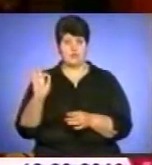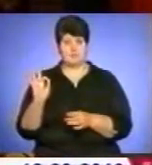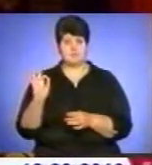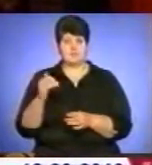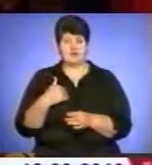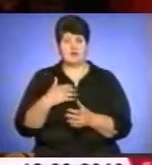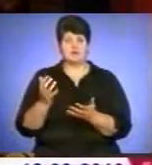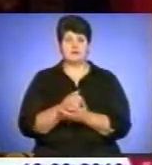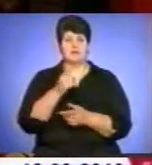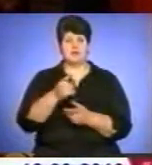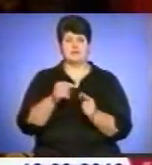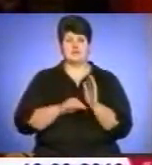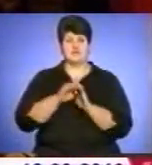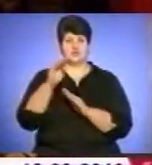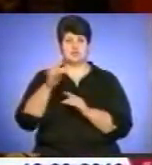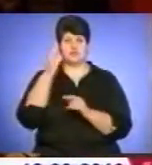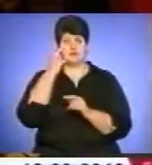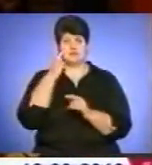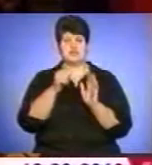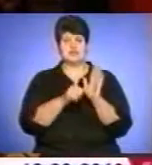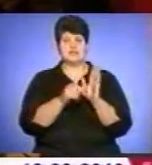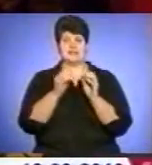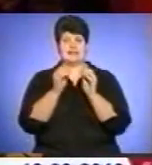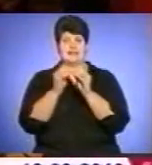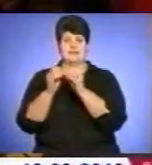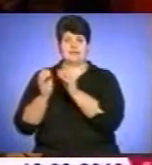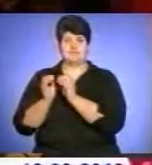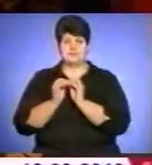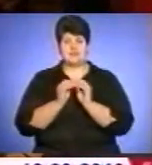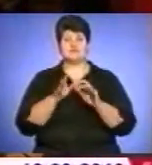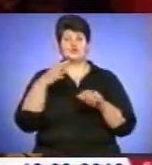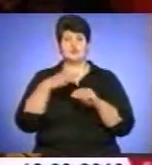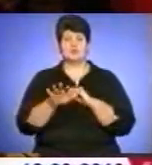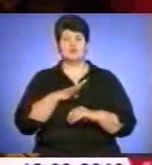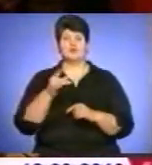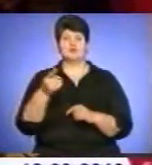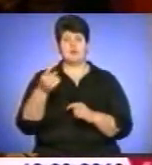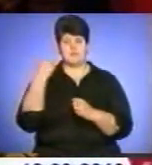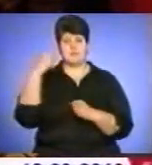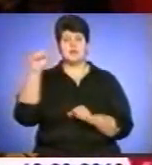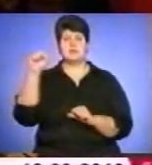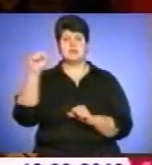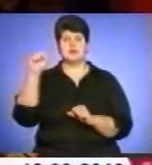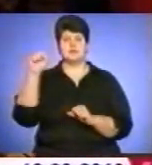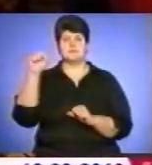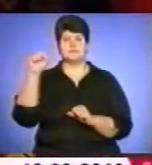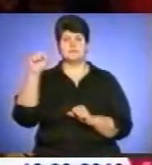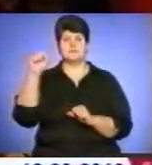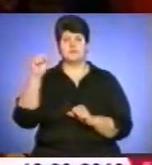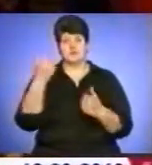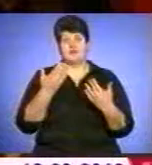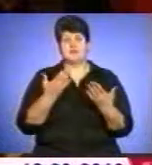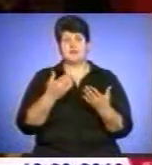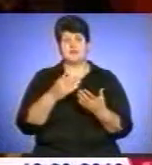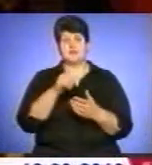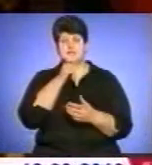найвищі оцінки – шість десяток, і це зрозуміло було, що Тернопіль переміг. Ось вам секрету